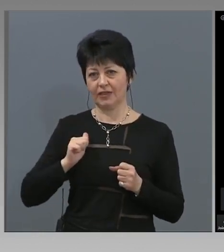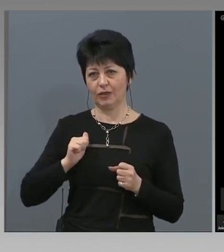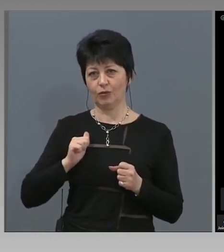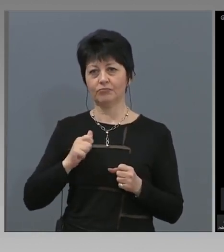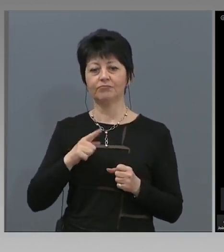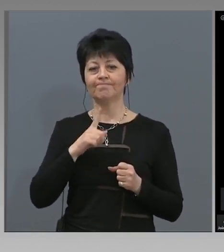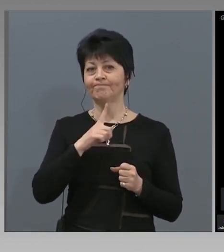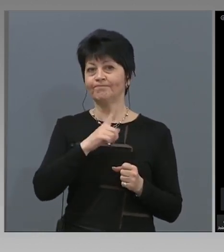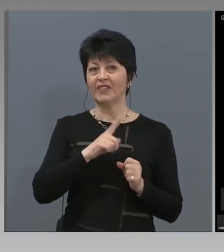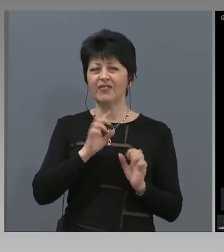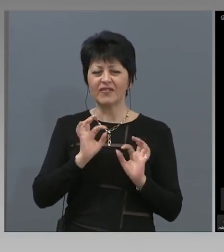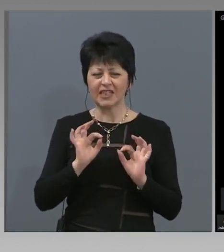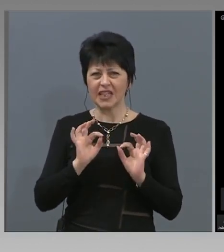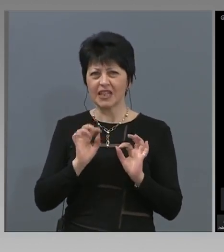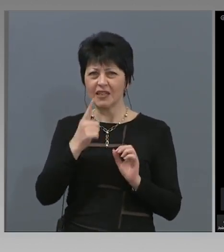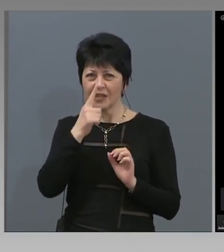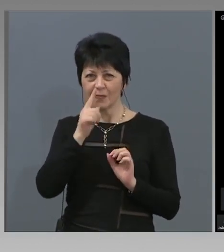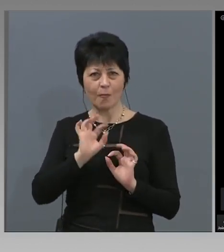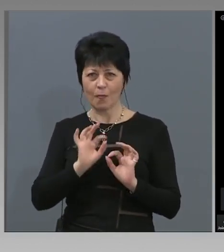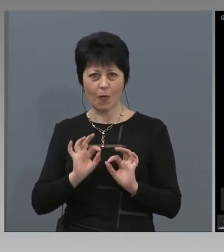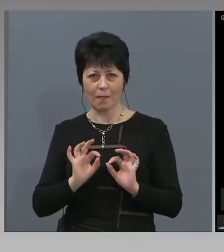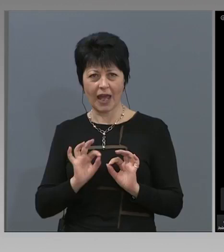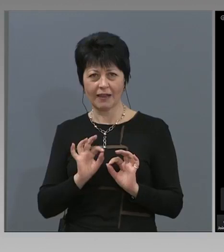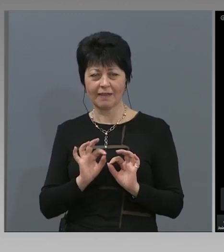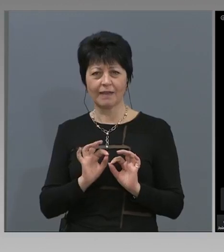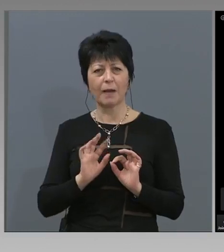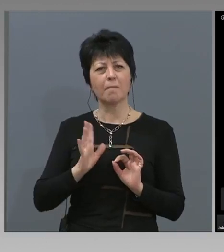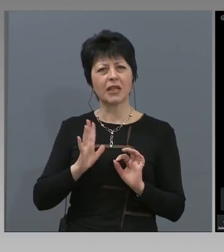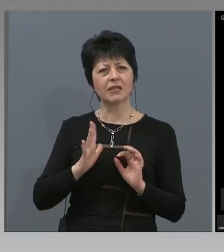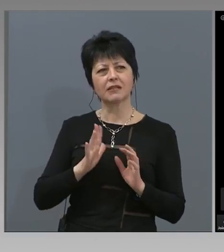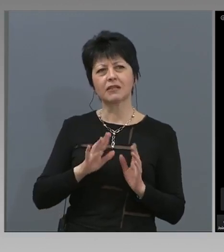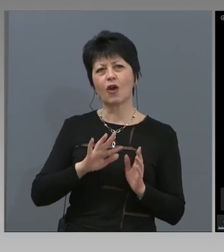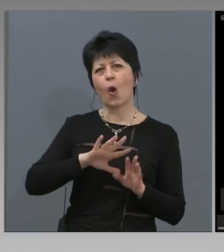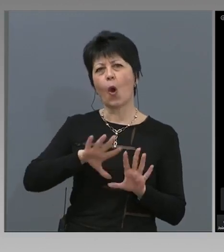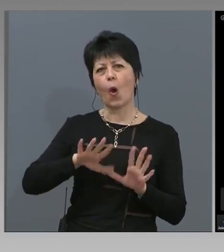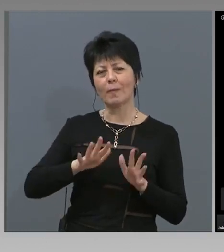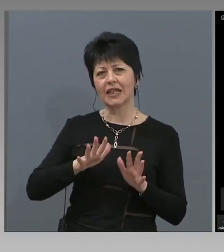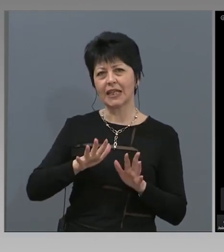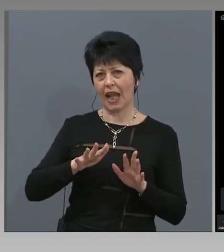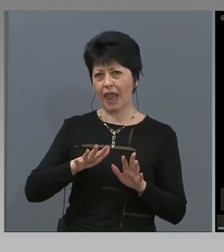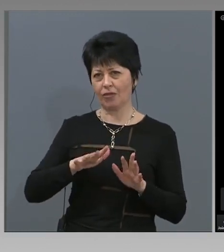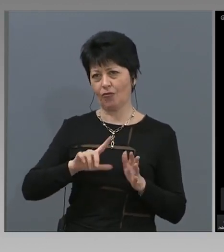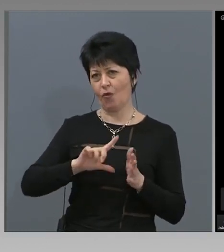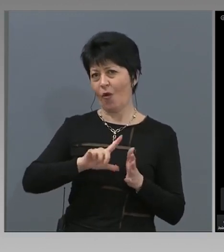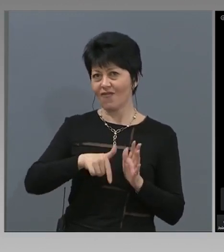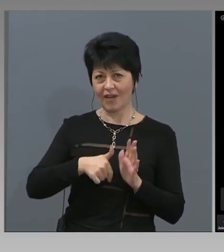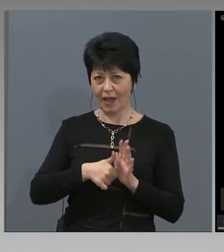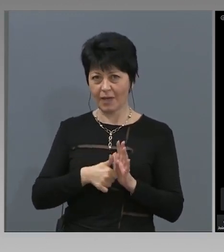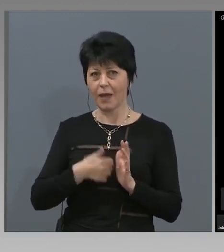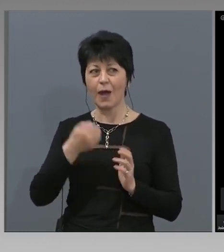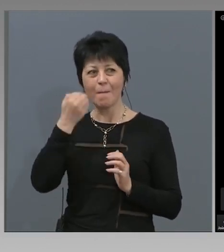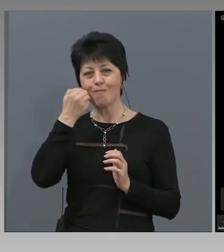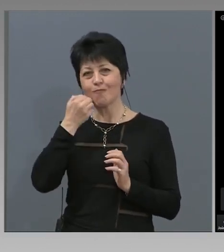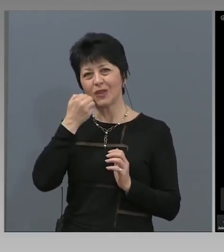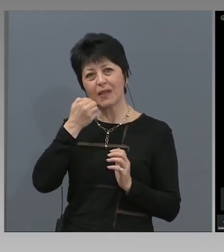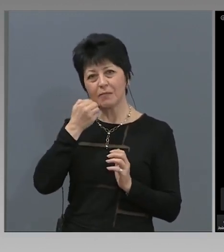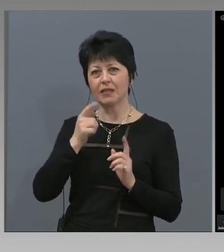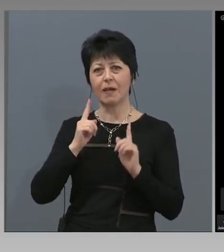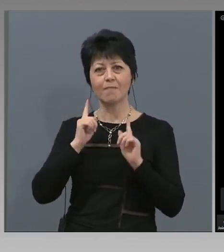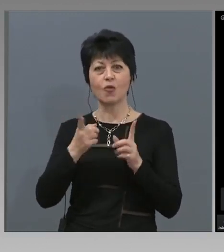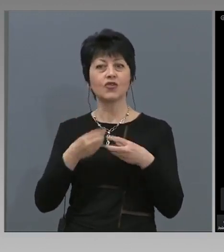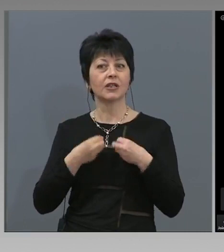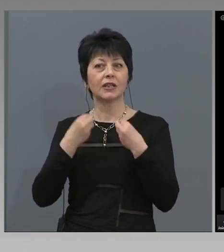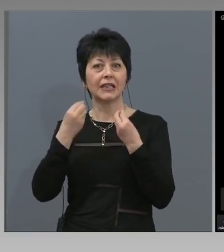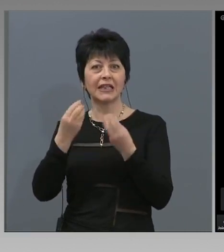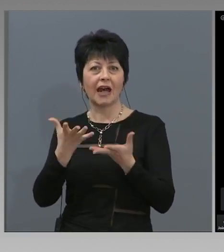Всеки един момент, през определен первото време, потребителя може да дава симптоми,